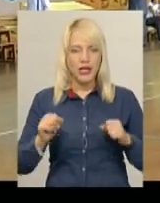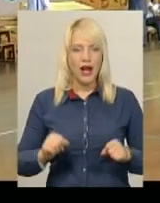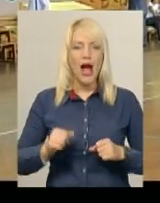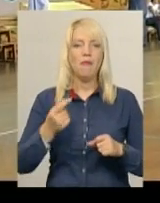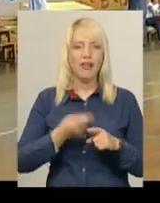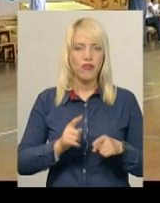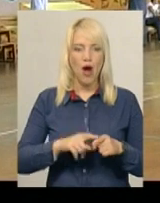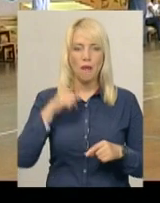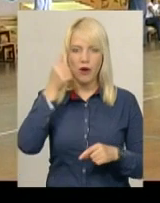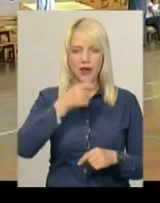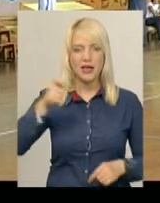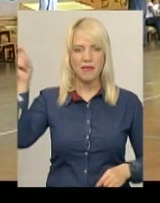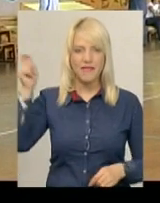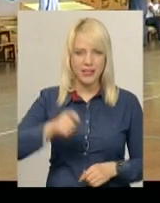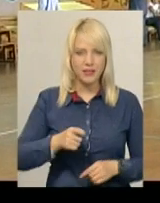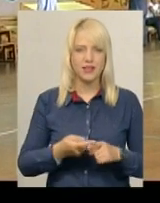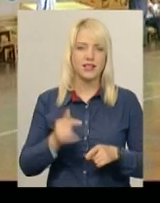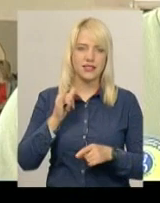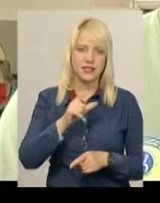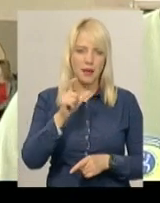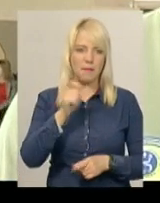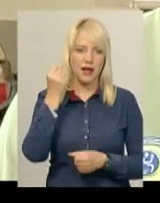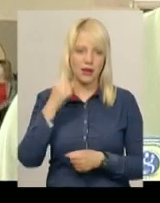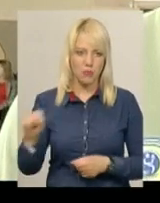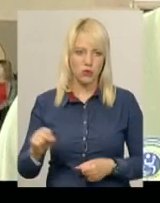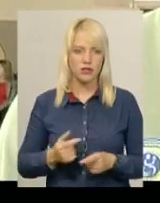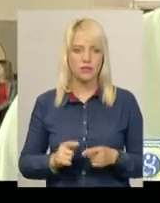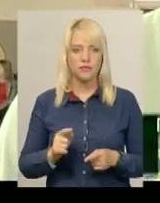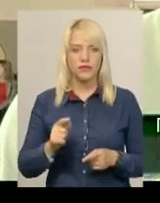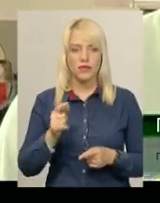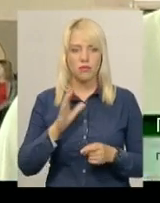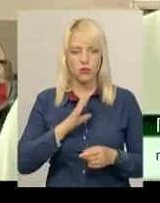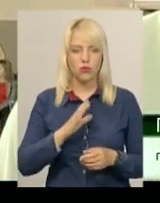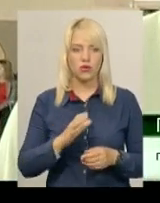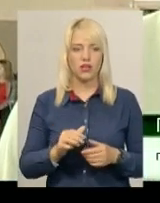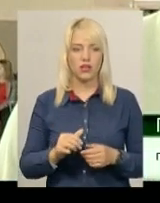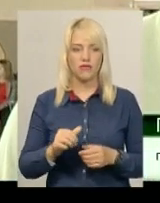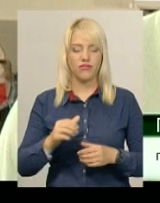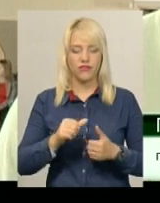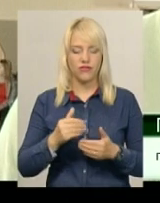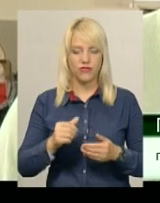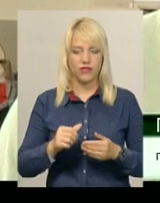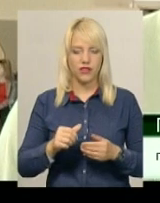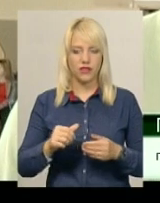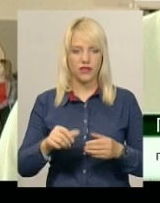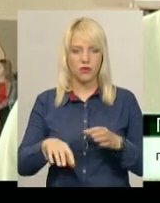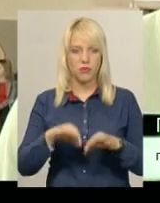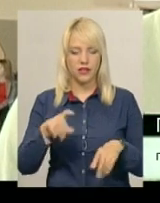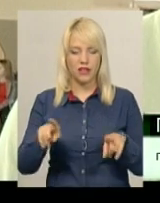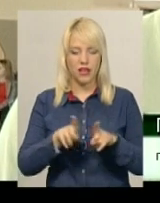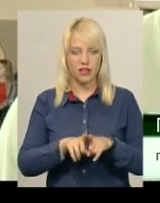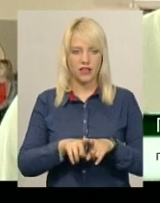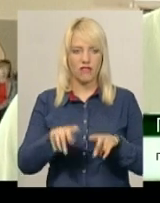приїхати переможцями із загальноукраїнських змагань. Були підібрані керівництвом фонду саме такі види спорту, де,